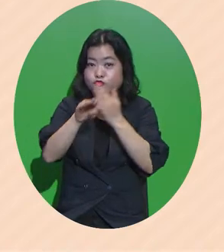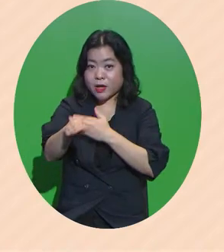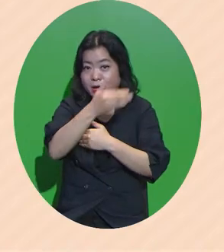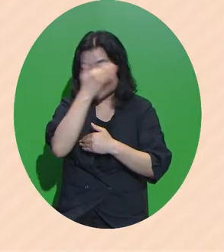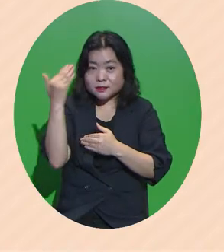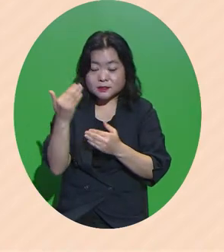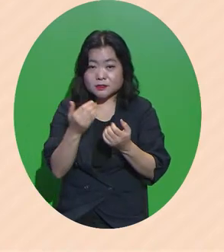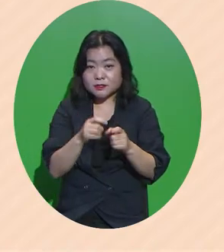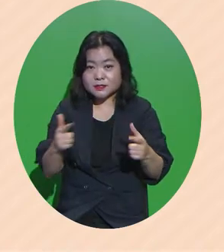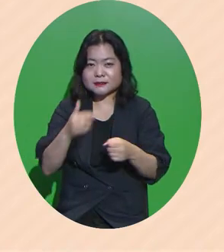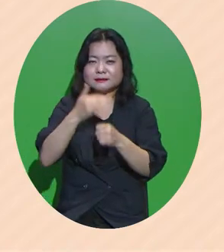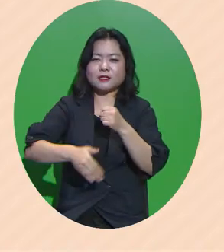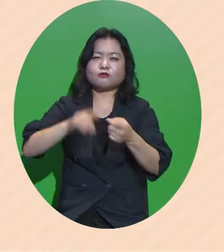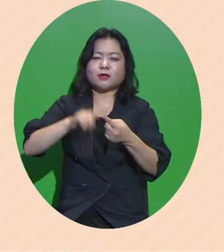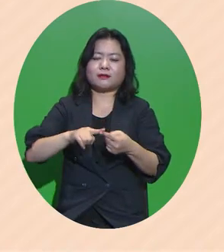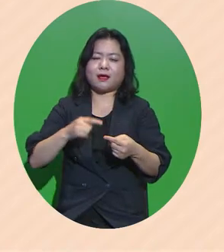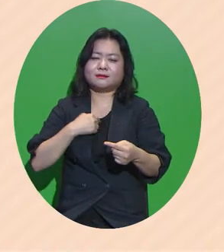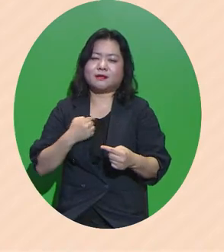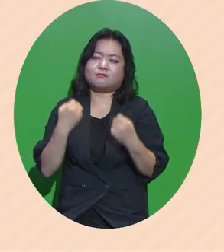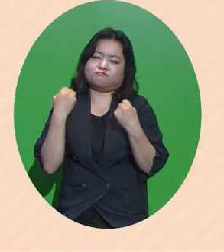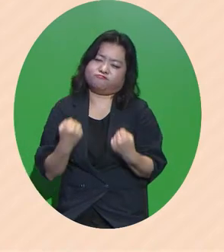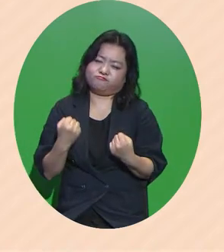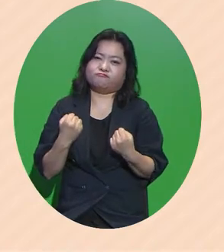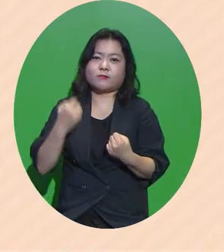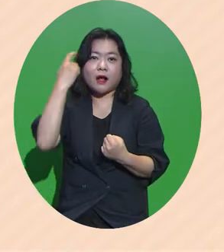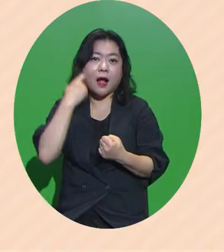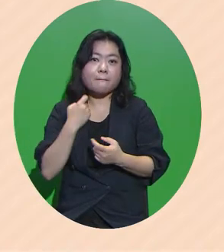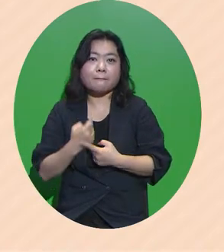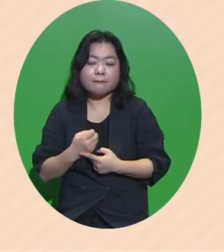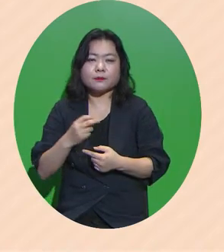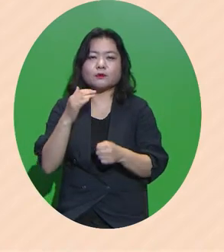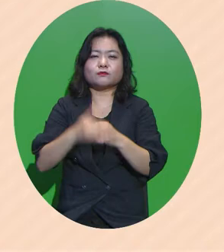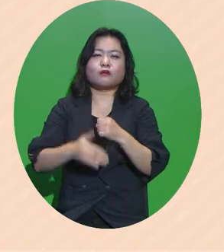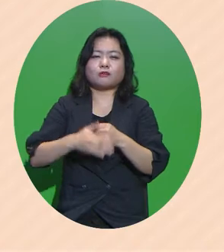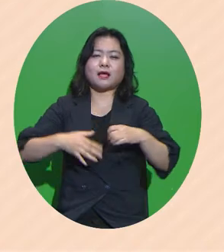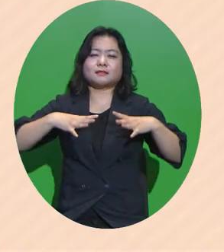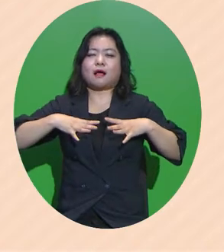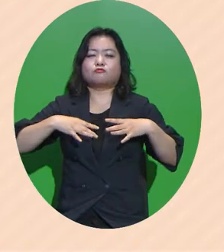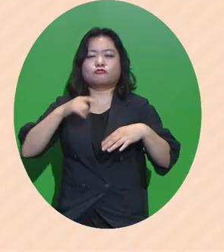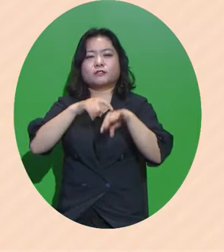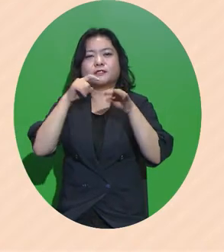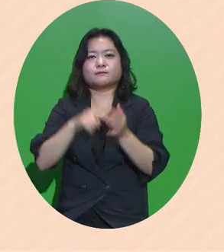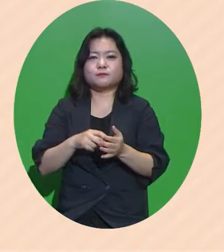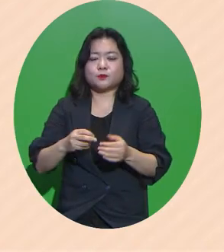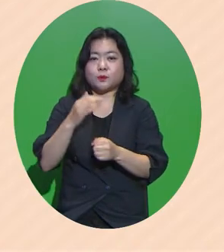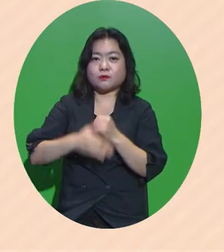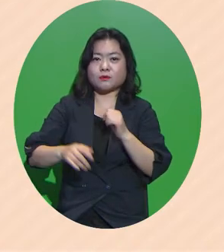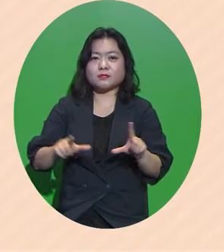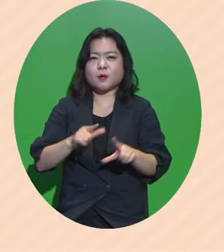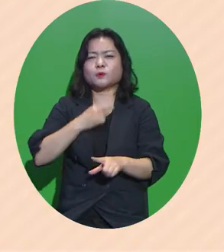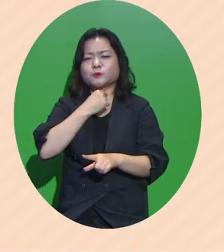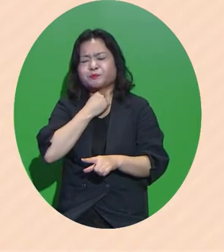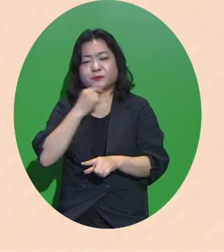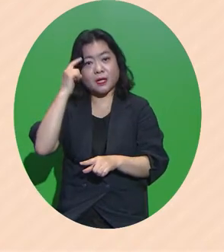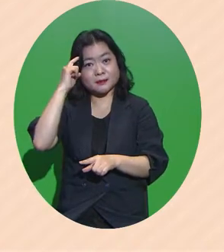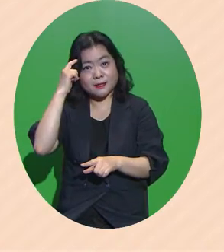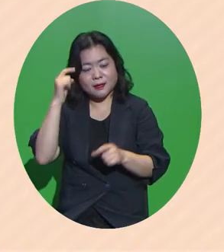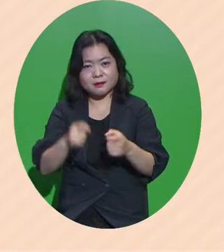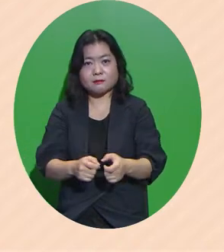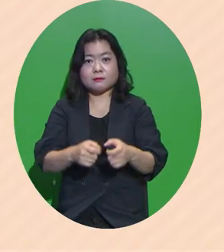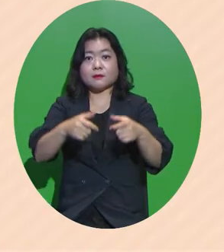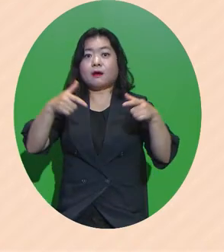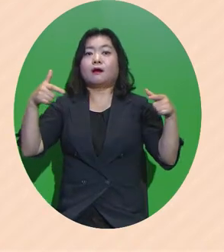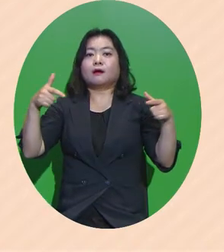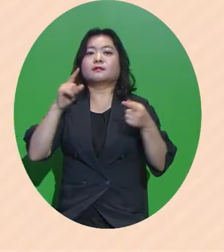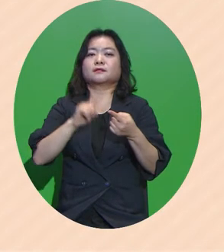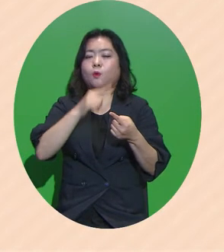대구에 대한 소속감, 자부심, 그리고 대구에서 살고 싶다는 의향이 대폭 상승되었음을